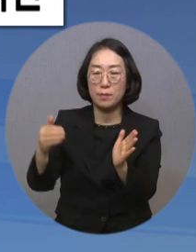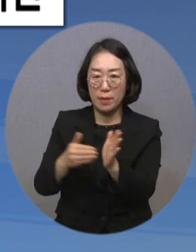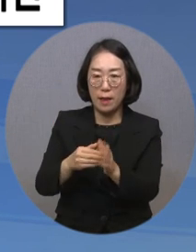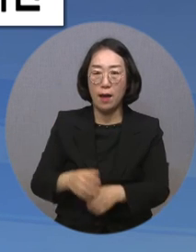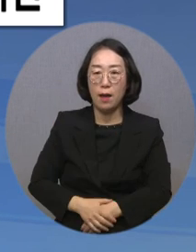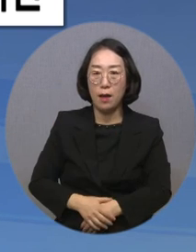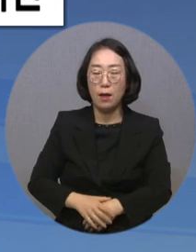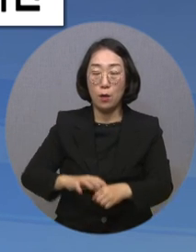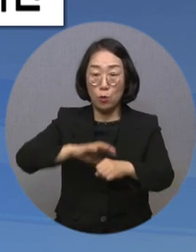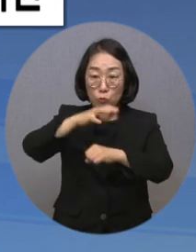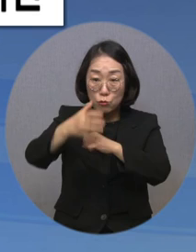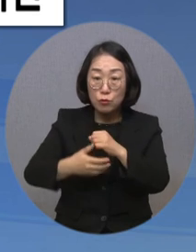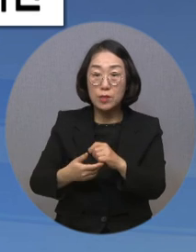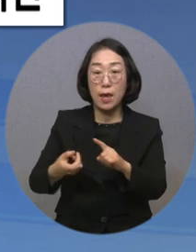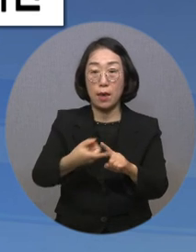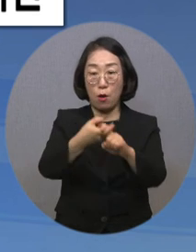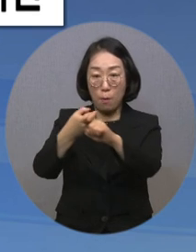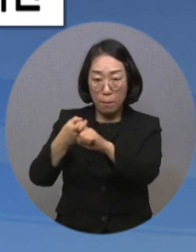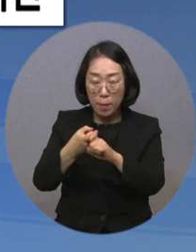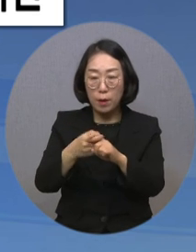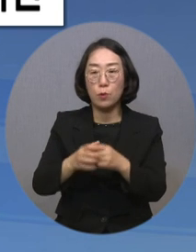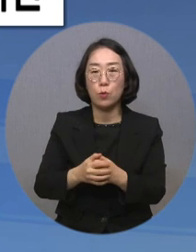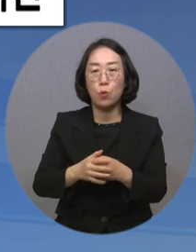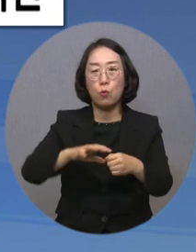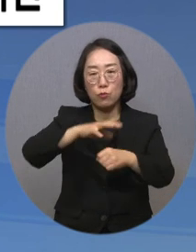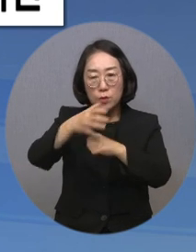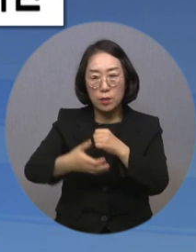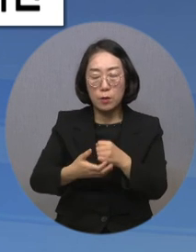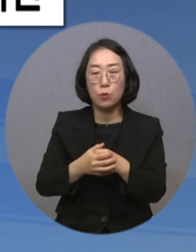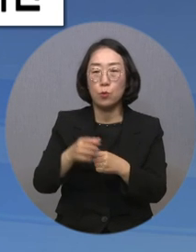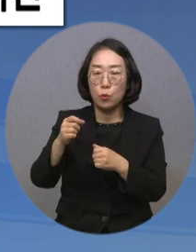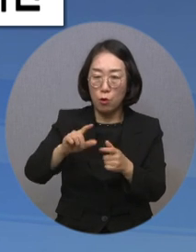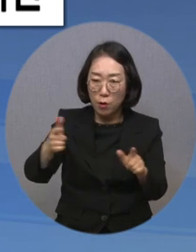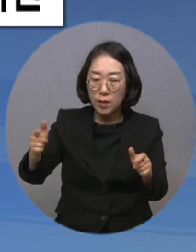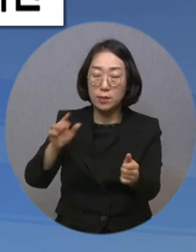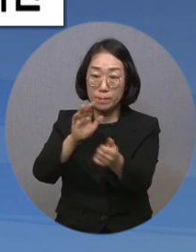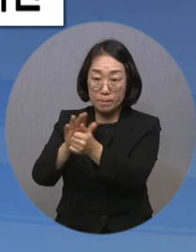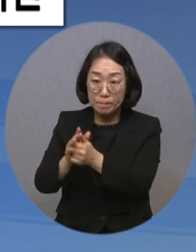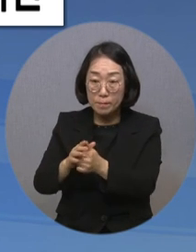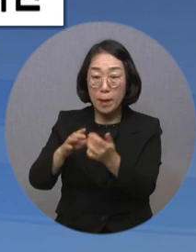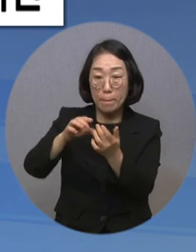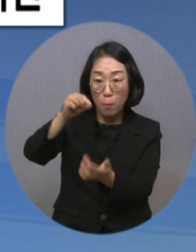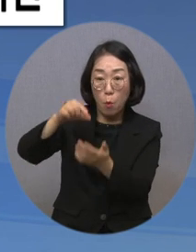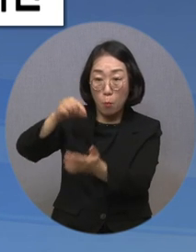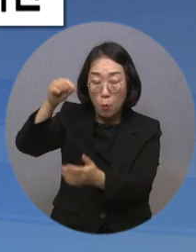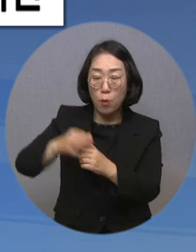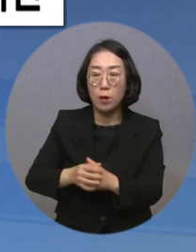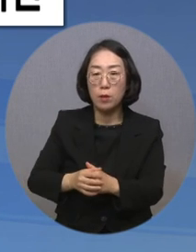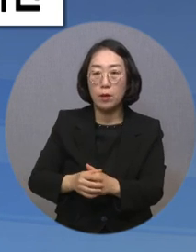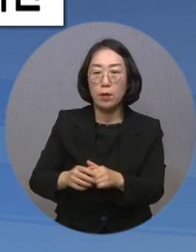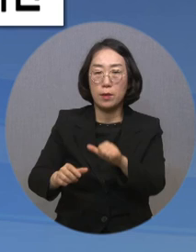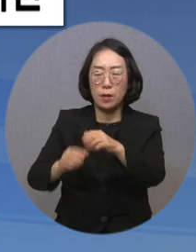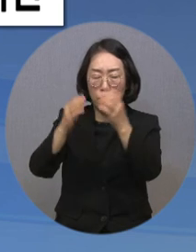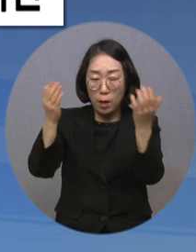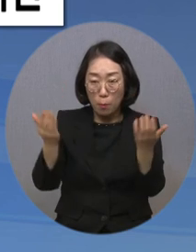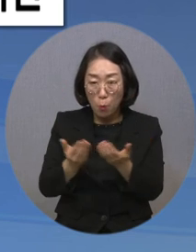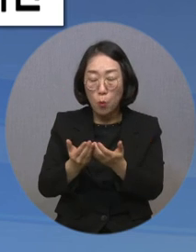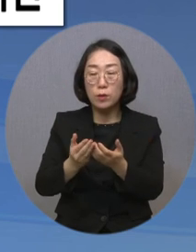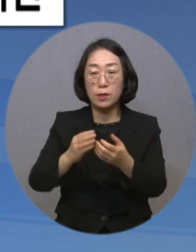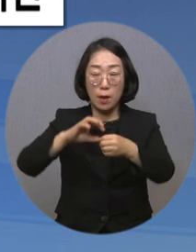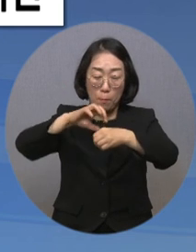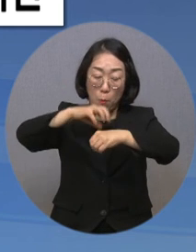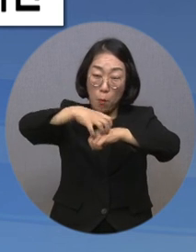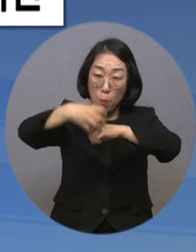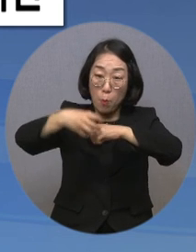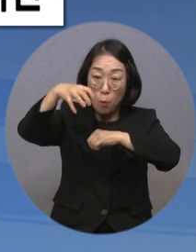국제경기연맹과 장애유형별 국제기구, 지역별 국제기구의 후보가 당선됐고, 5개 모든 대륙에서 당선자를